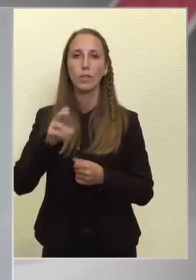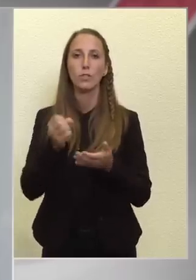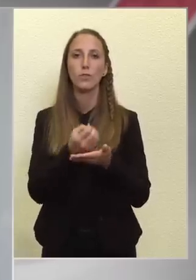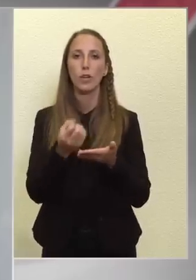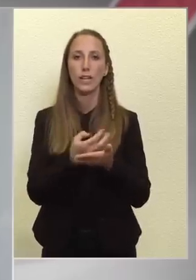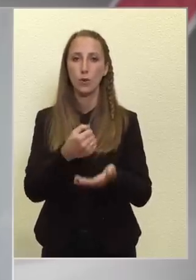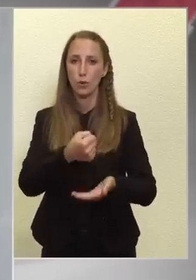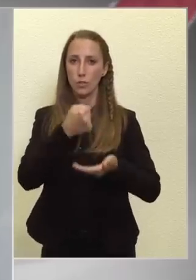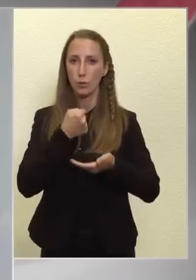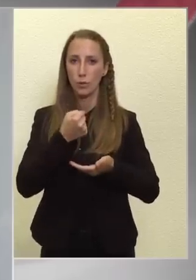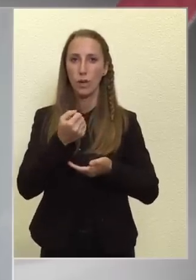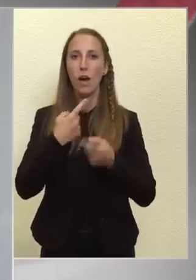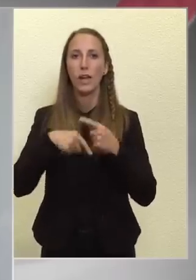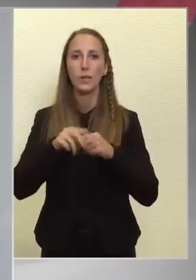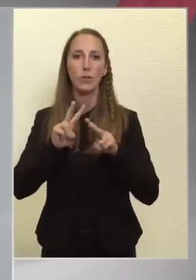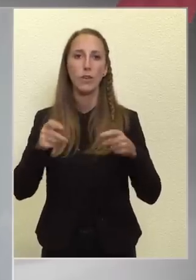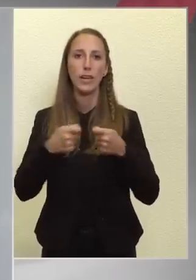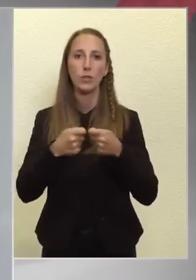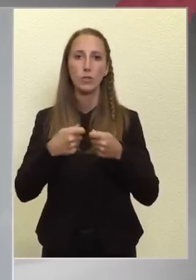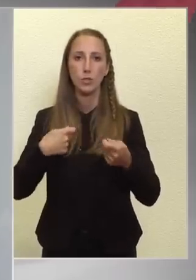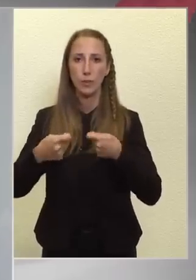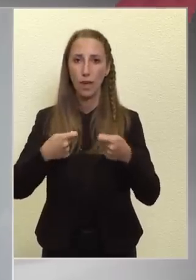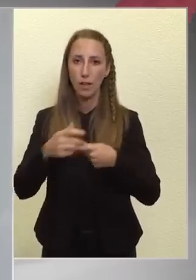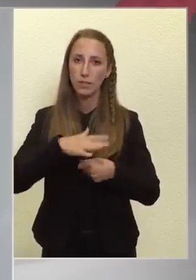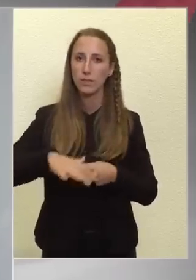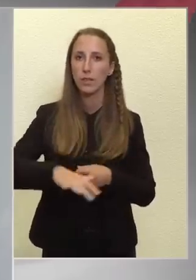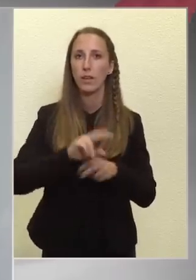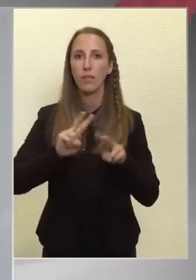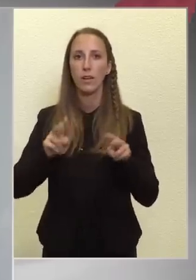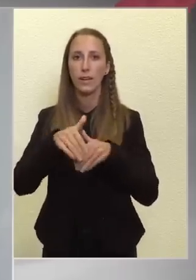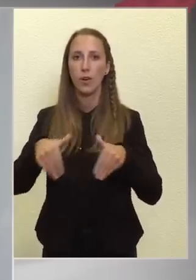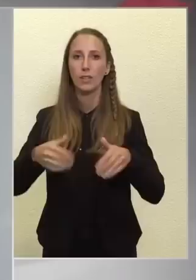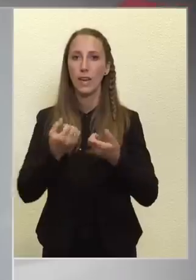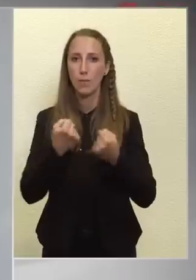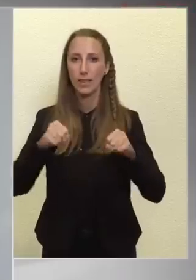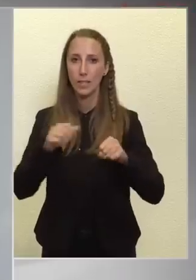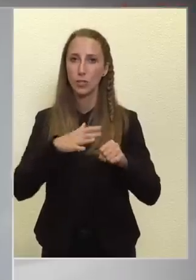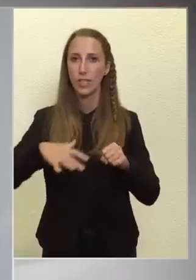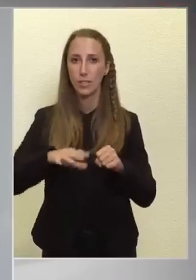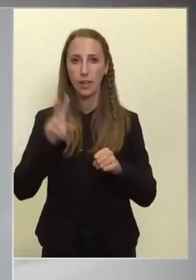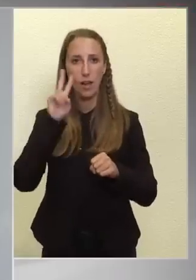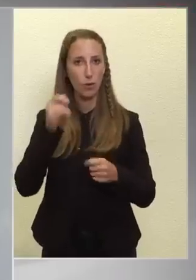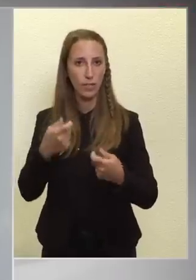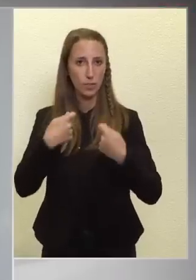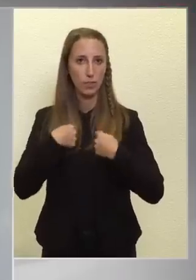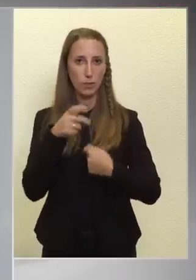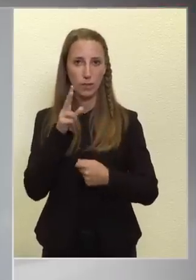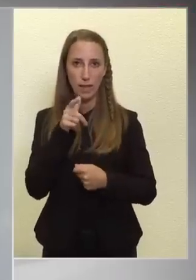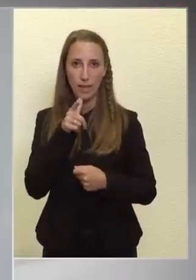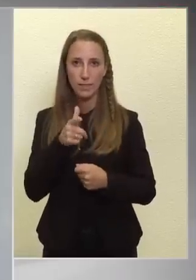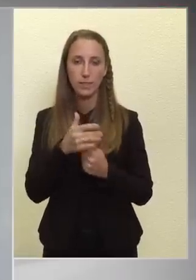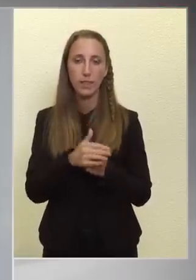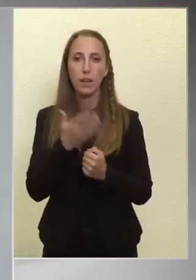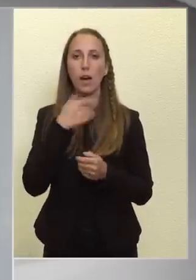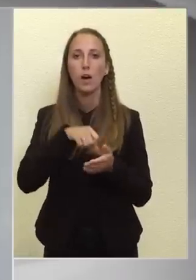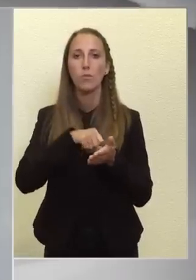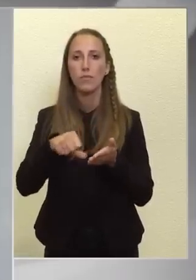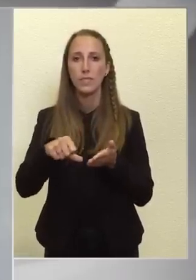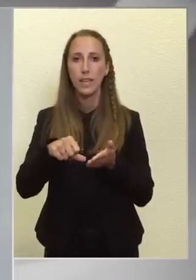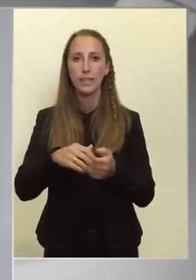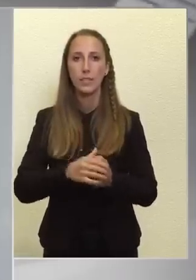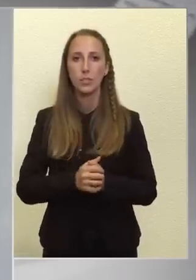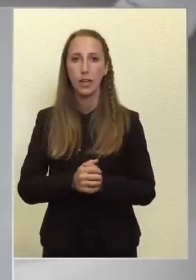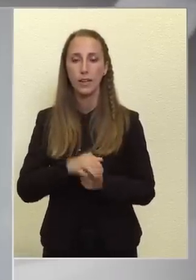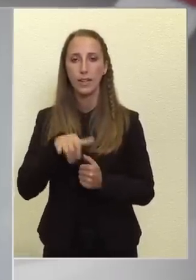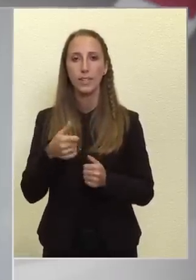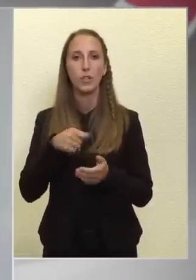forrásokhoz jutunk, hanem az, hogy van egy közös piac, van egy határmentes térség, ez pedig akkor is adott lesz, hogyha a befizetések